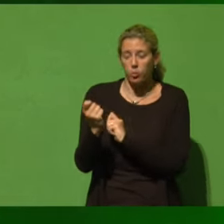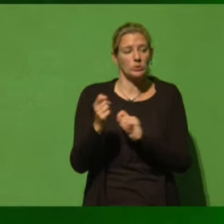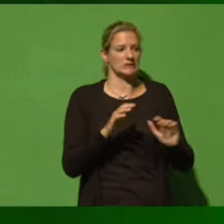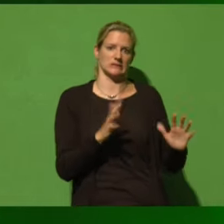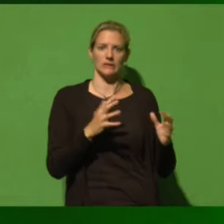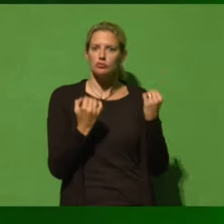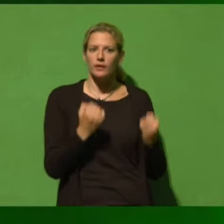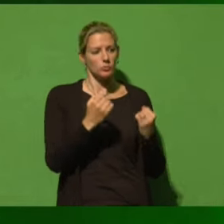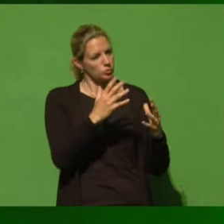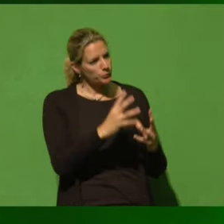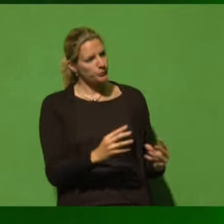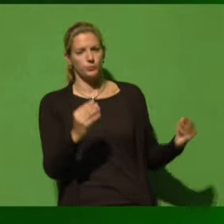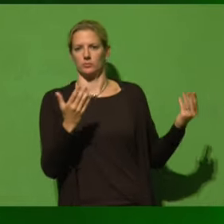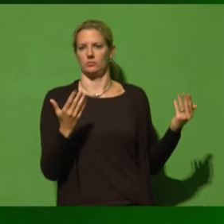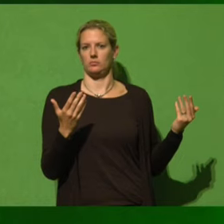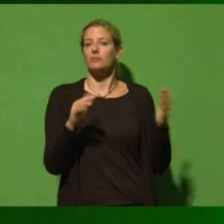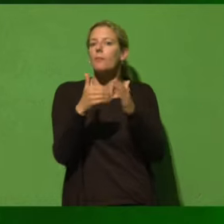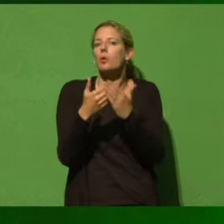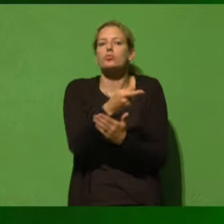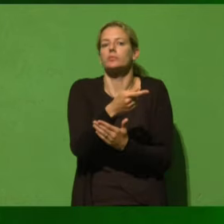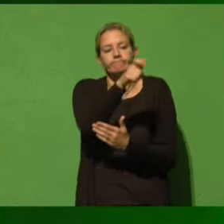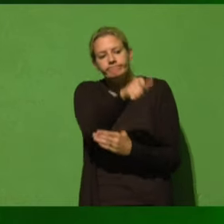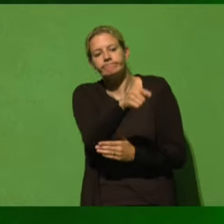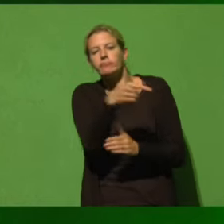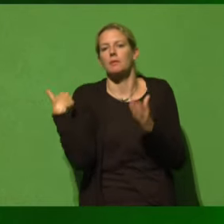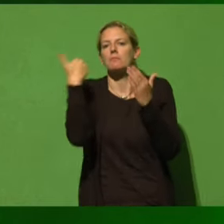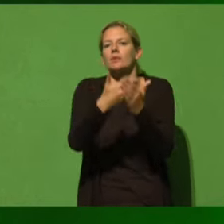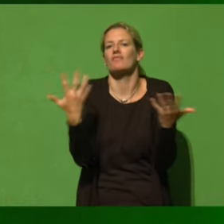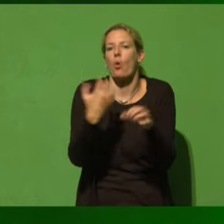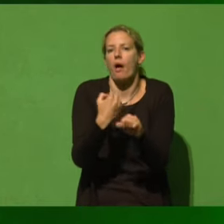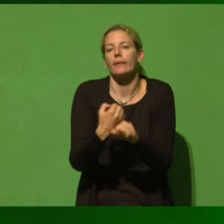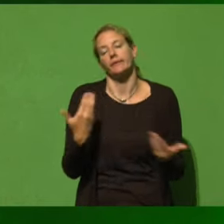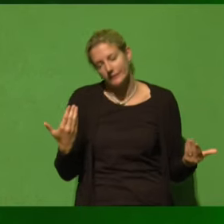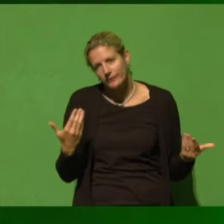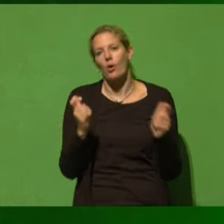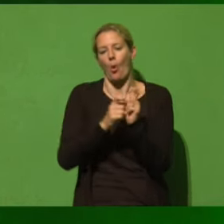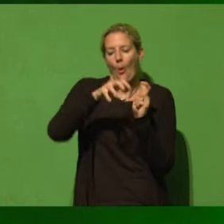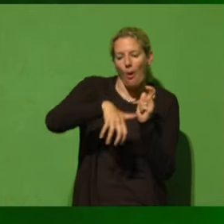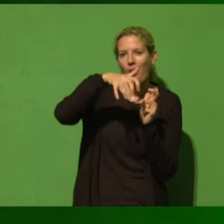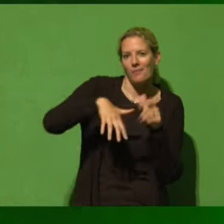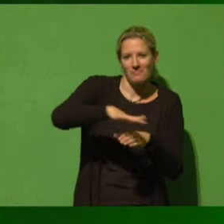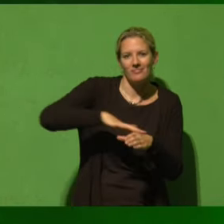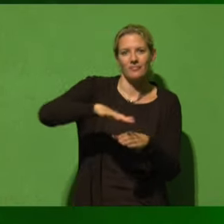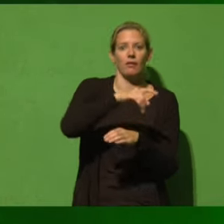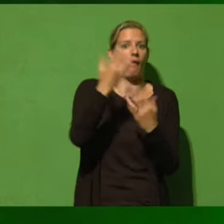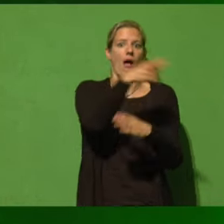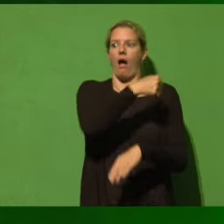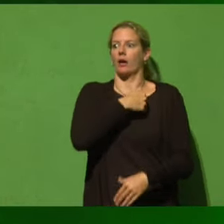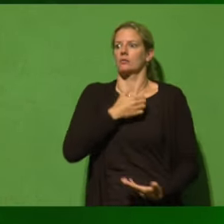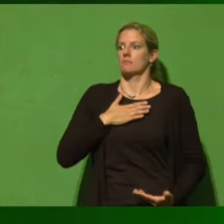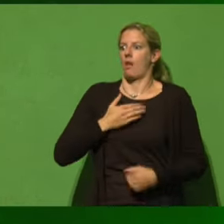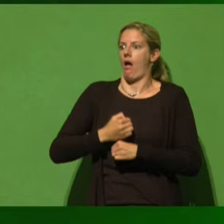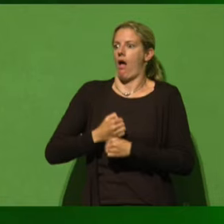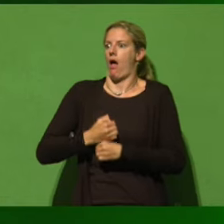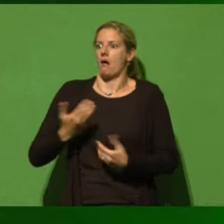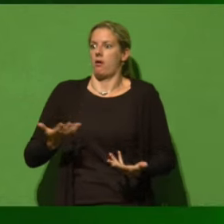Nämlich was ist, wenn jemand bis jetzt im Bereich des Braunkohleabbaus gearbeitet hat. Natürlich hat er Angst, dass sein Job wegfällt.